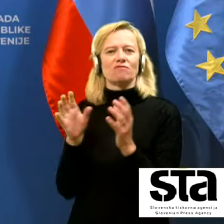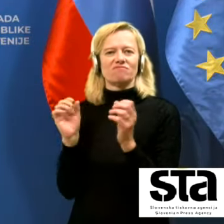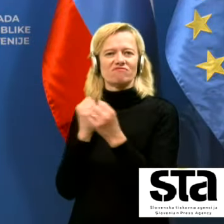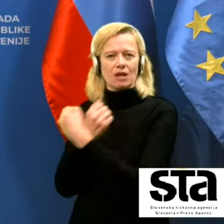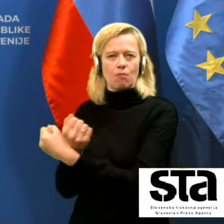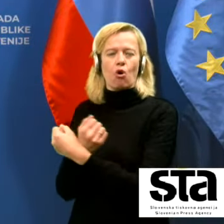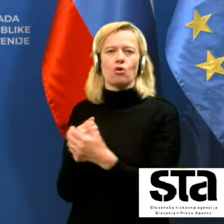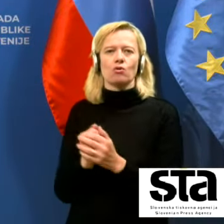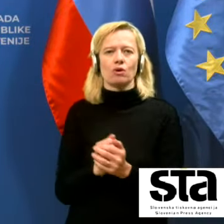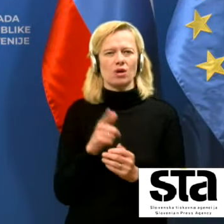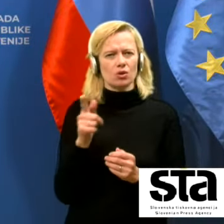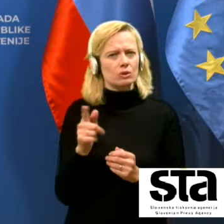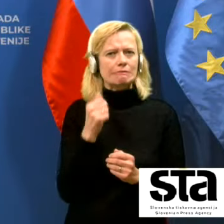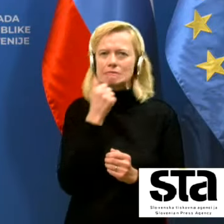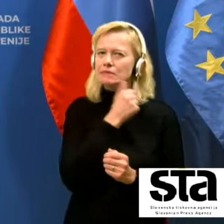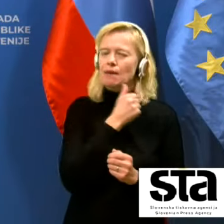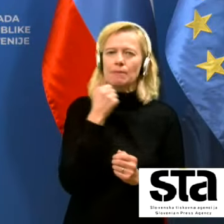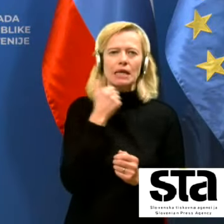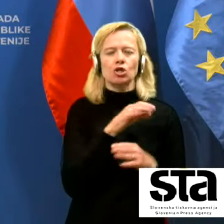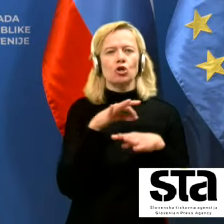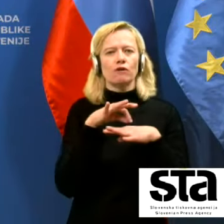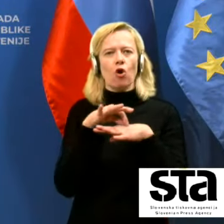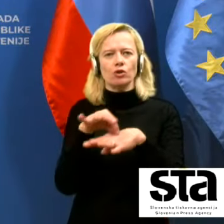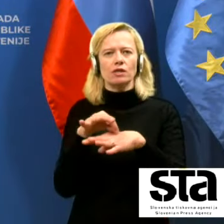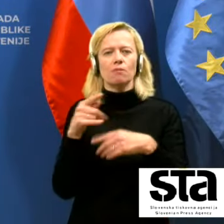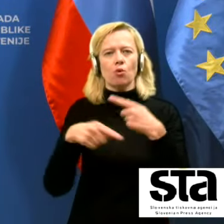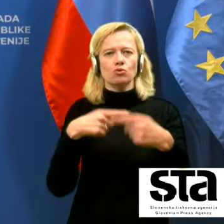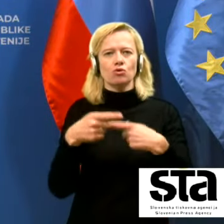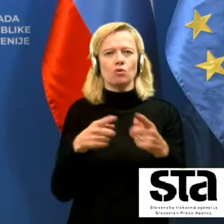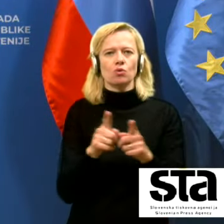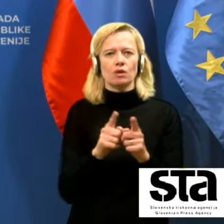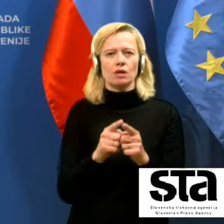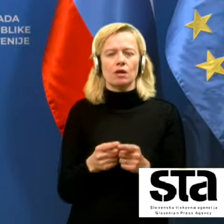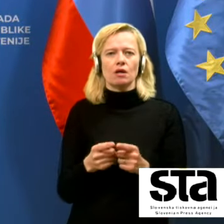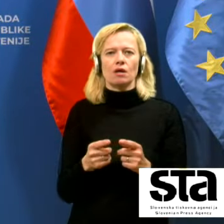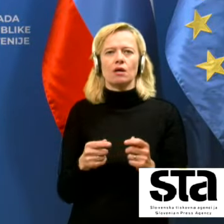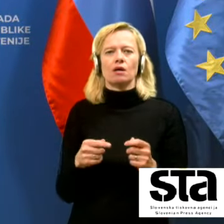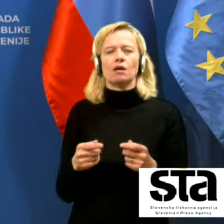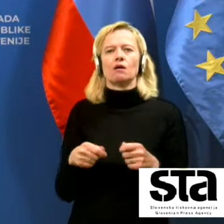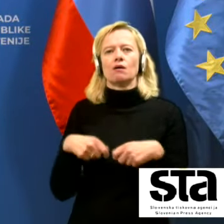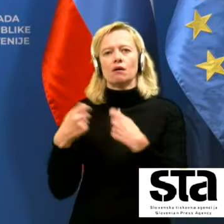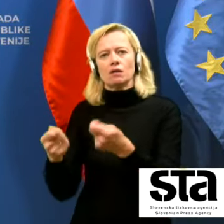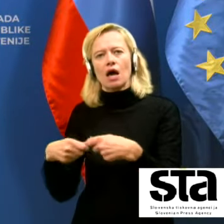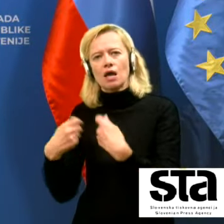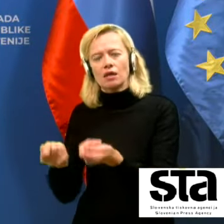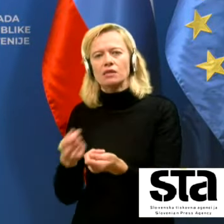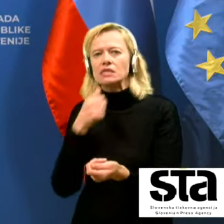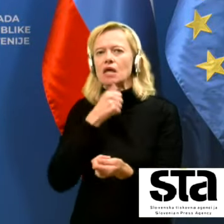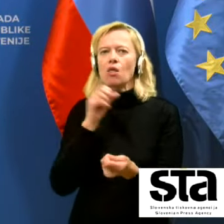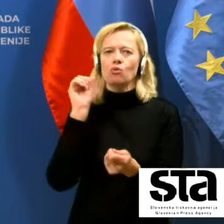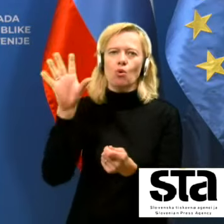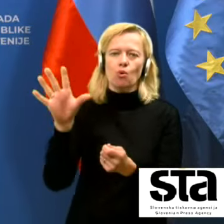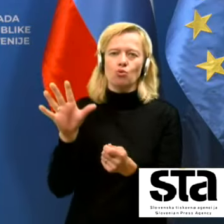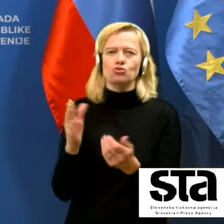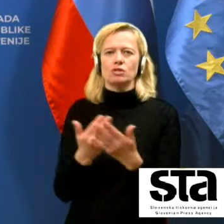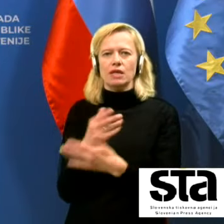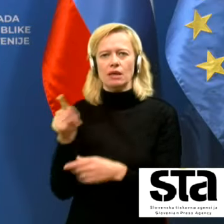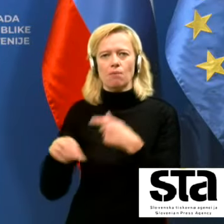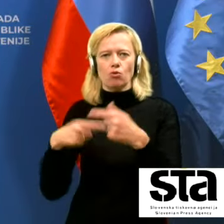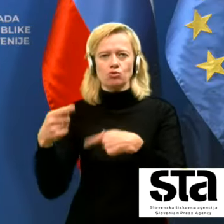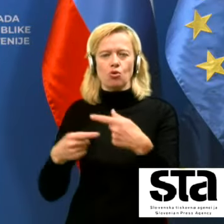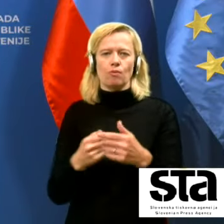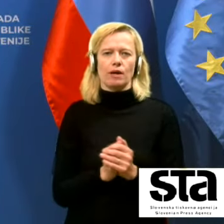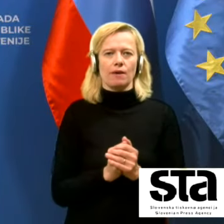sveda te postopke voditi in strokovnim skupinam tudi nam zeleno luč dajati za takšne postopke. To, kar se